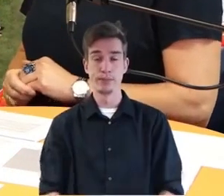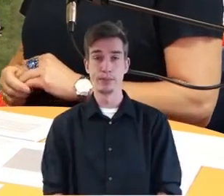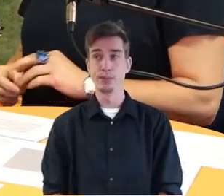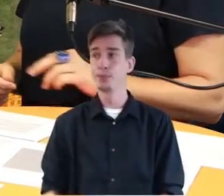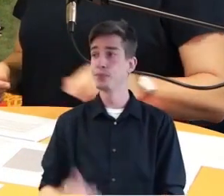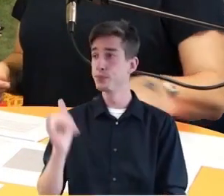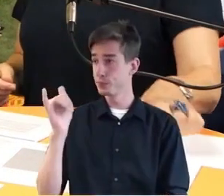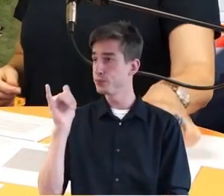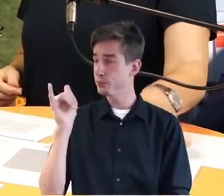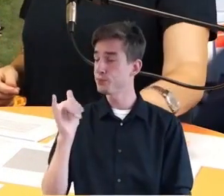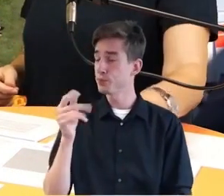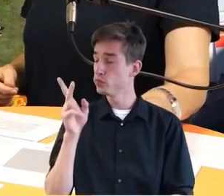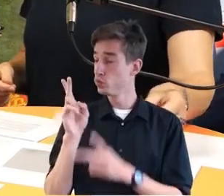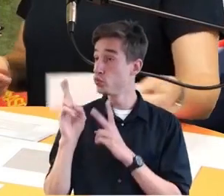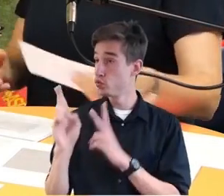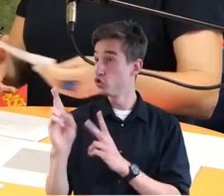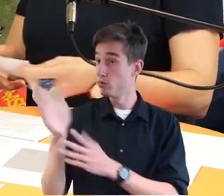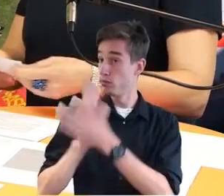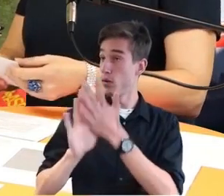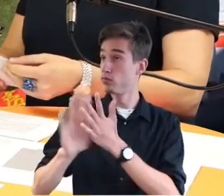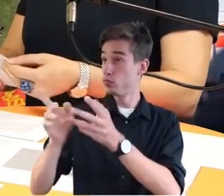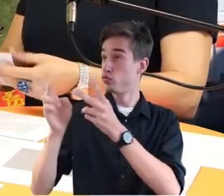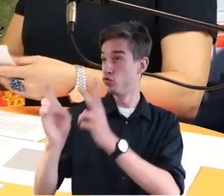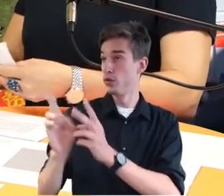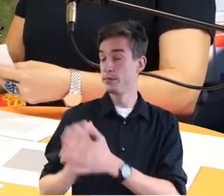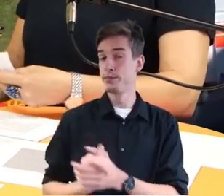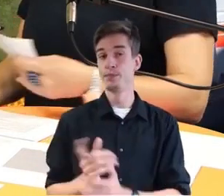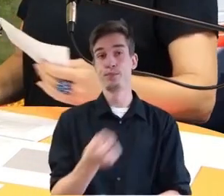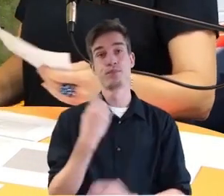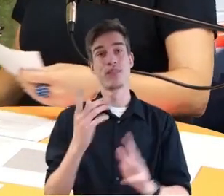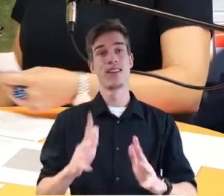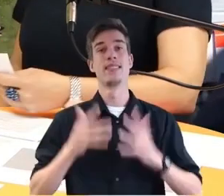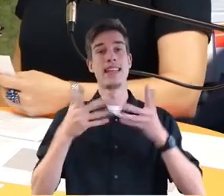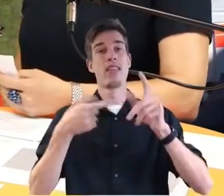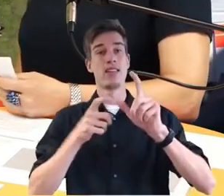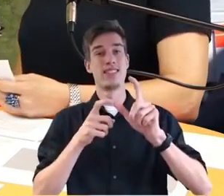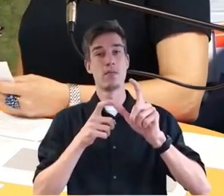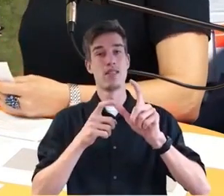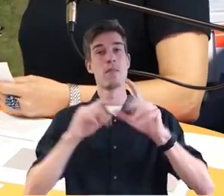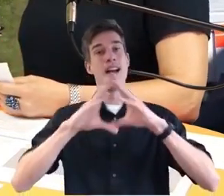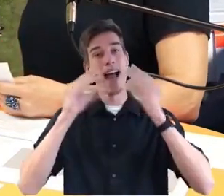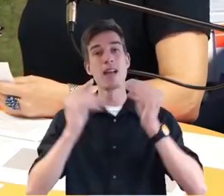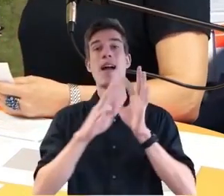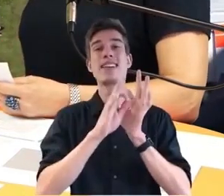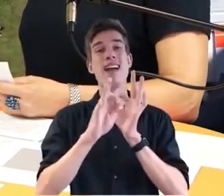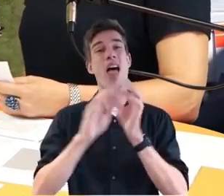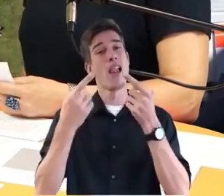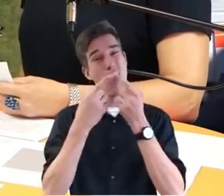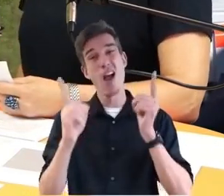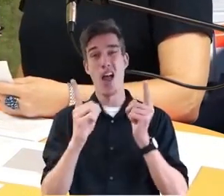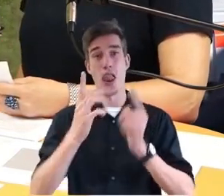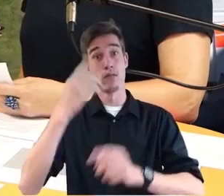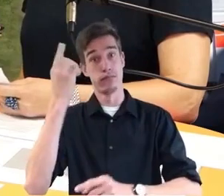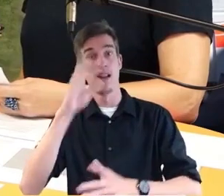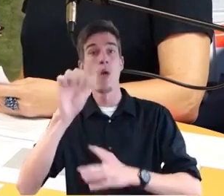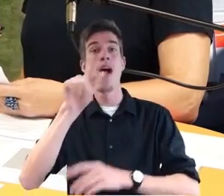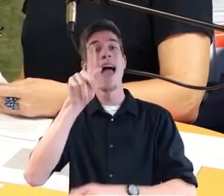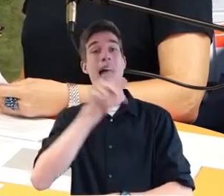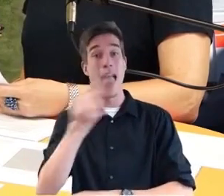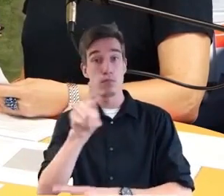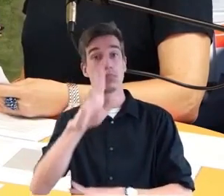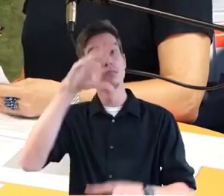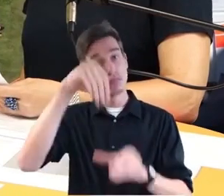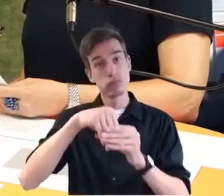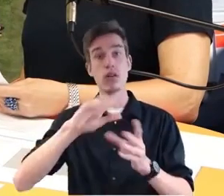Genau. Also wir werden am 10. September alle Warnkanäle ansprechen, die wir haben. Dazu gehören auch die Web-Apps und damit auch